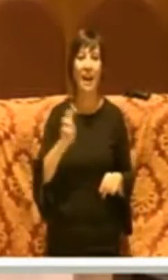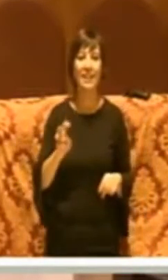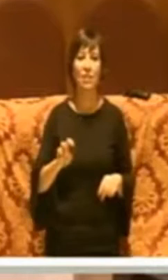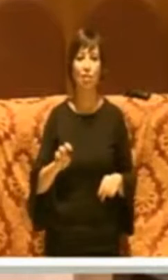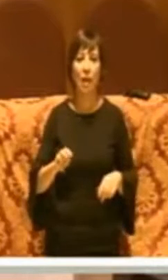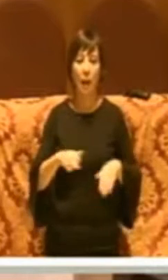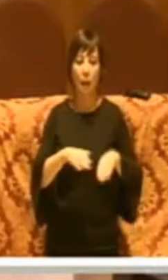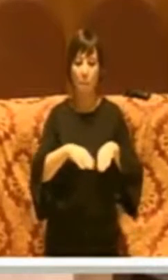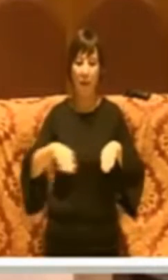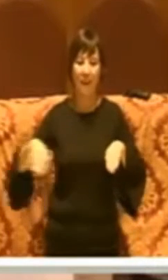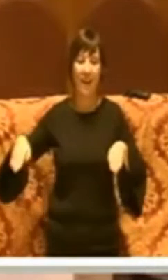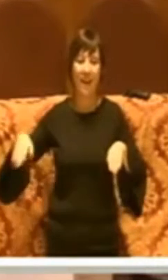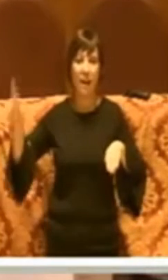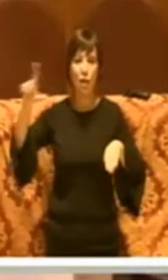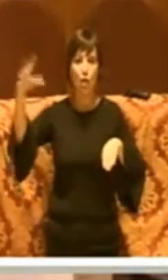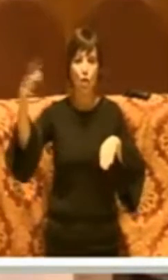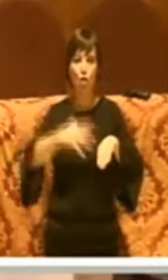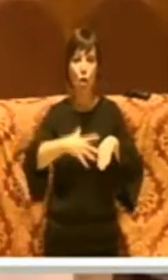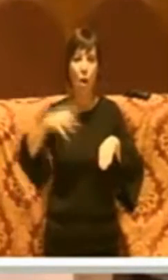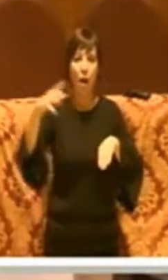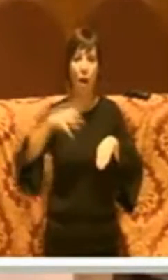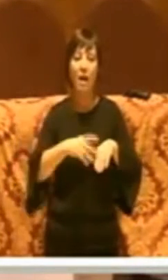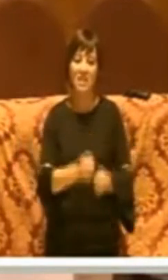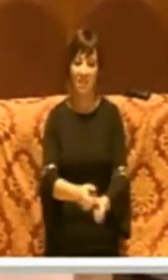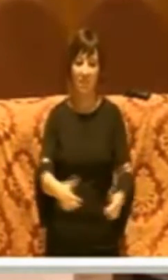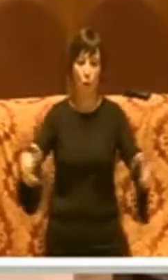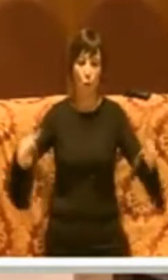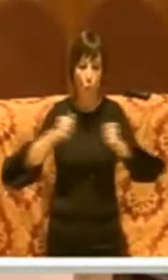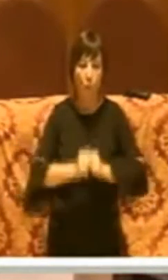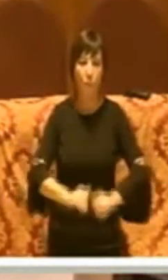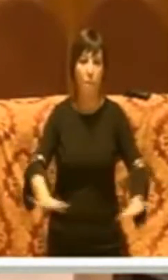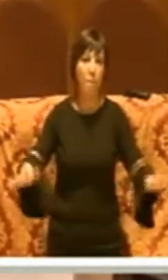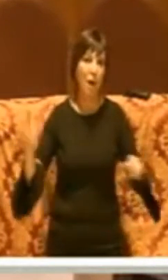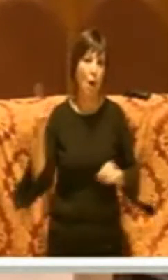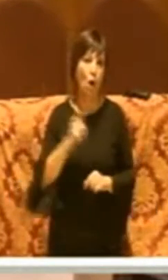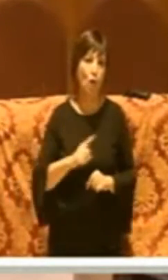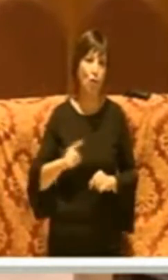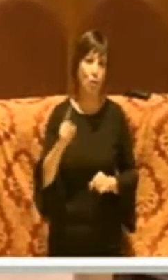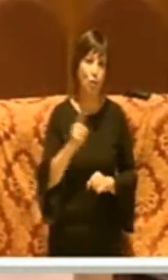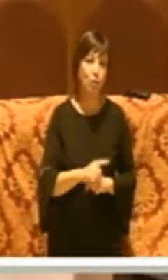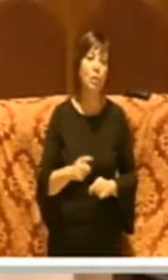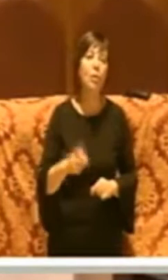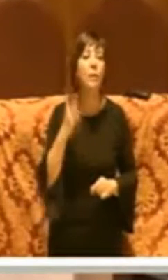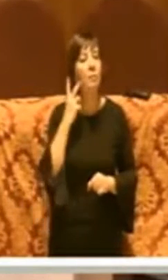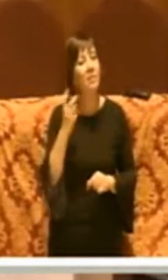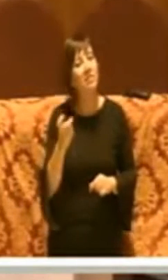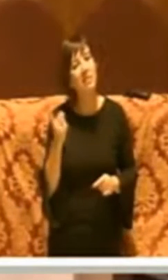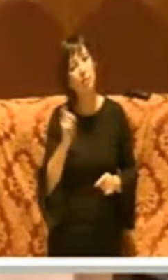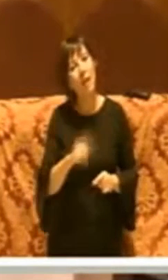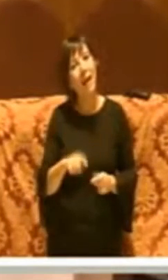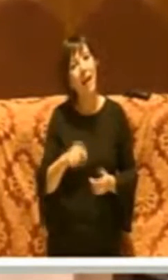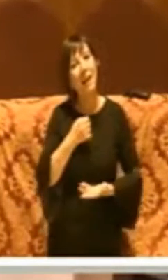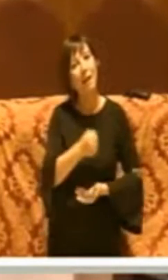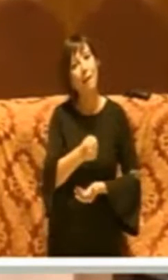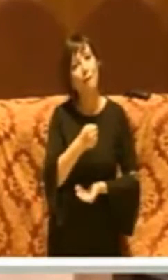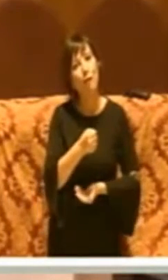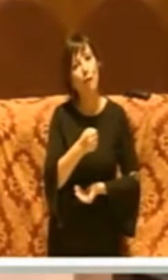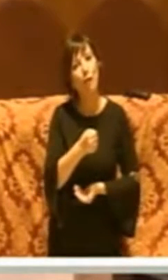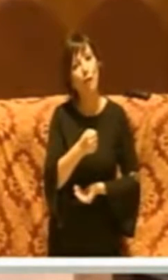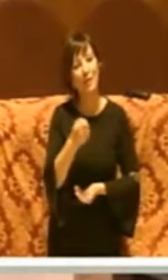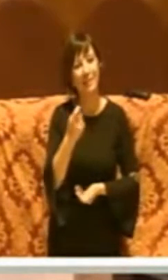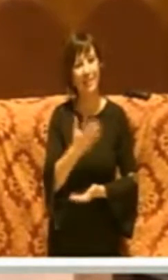pannelli solari stanno sviluppando ogni giorno e abbiamo previsto anche dei fondi per